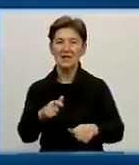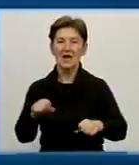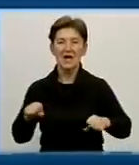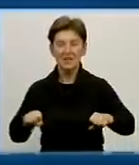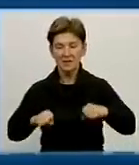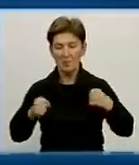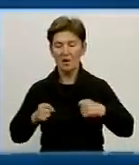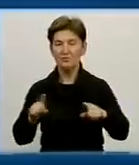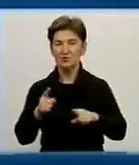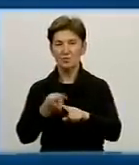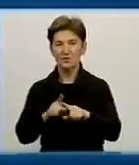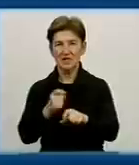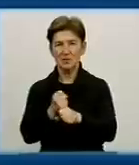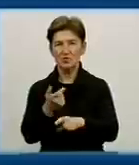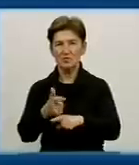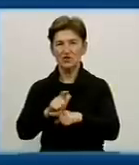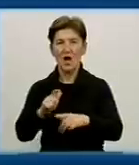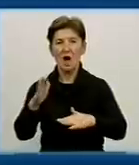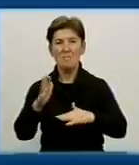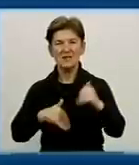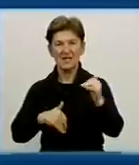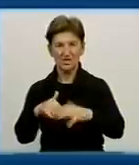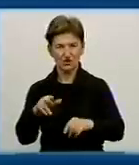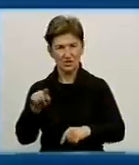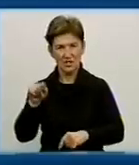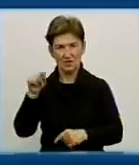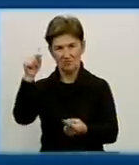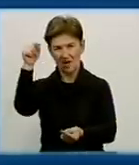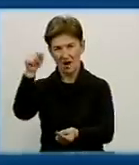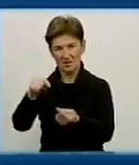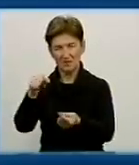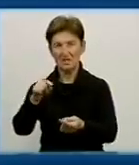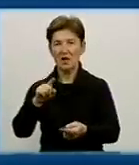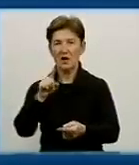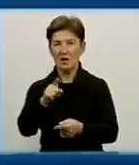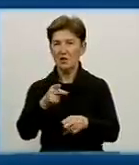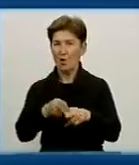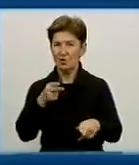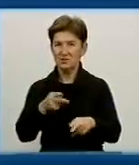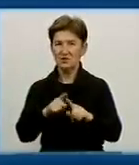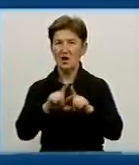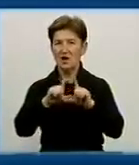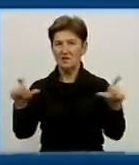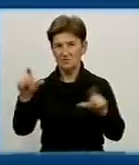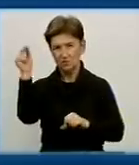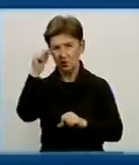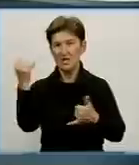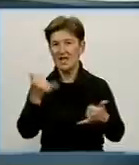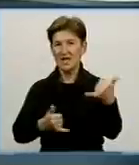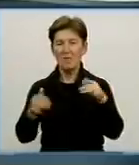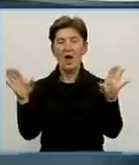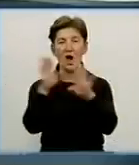робота мала більше практичний характер. Оскільки зараз проблема екології стоїть гостро, однак в шкільному курсі хімії екологія